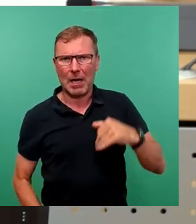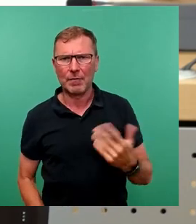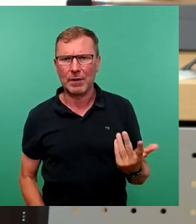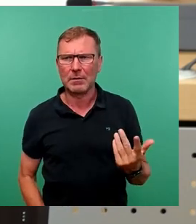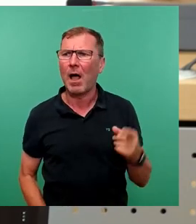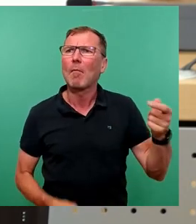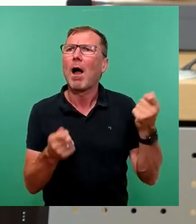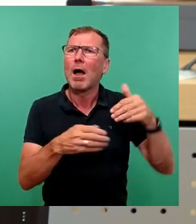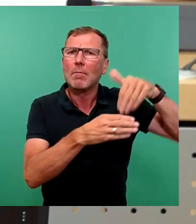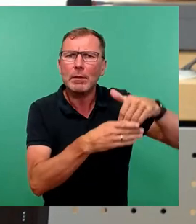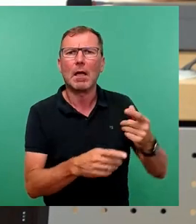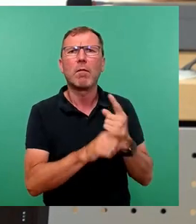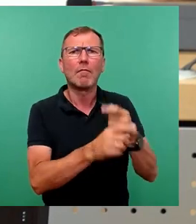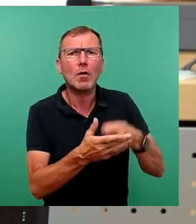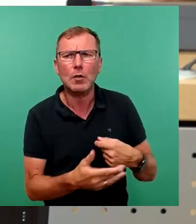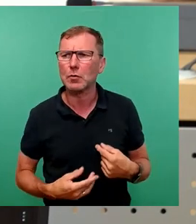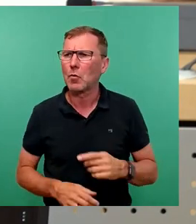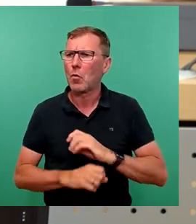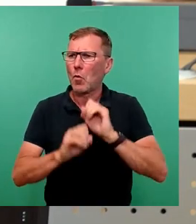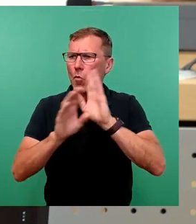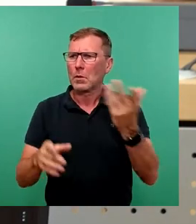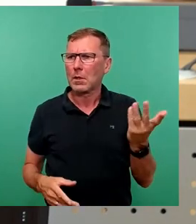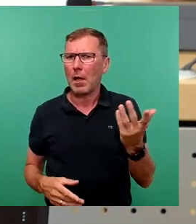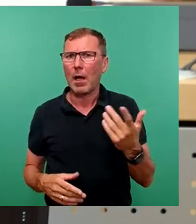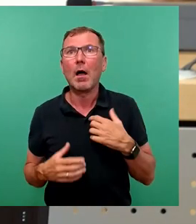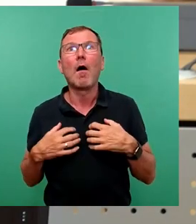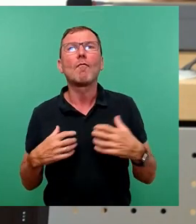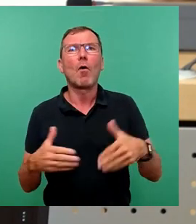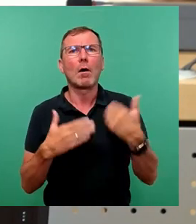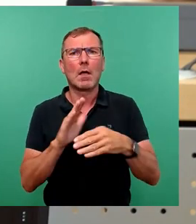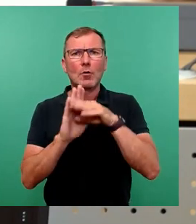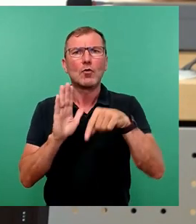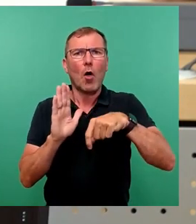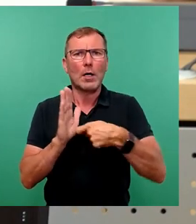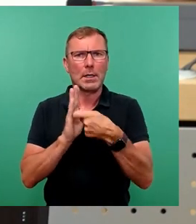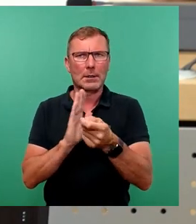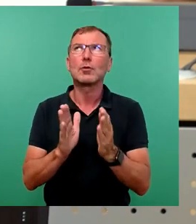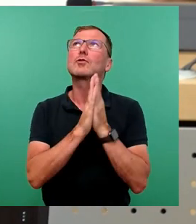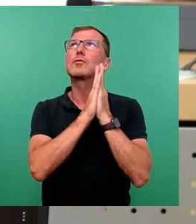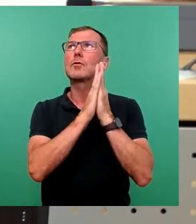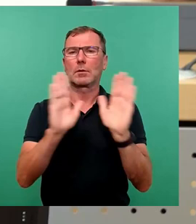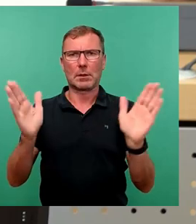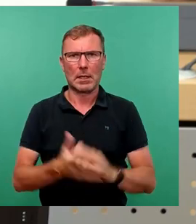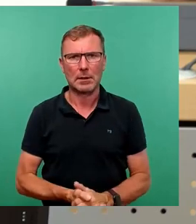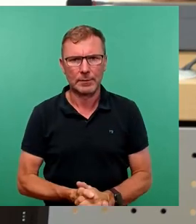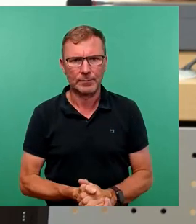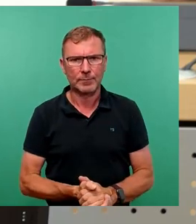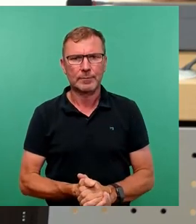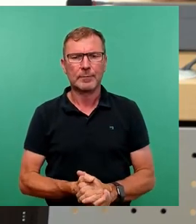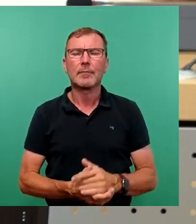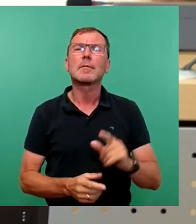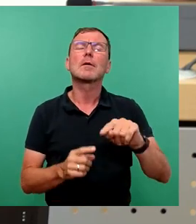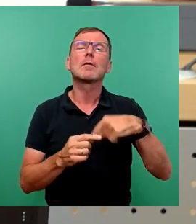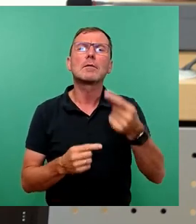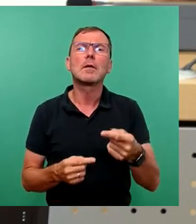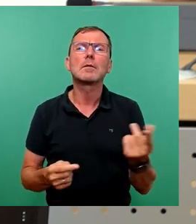betrieben wird, wie die Folgekosten sind, alles unklar. Ich bin ja froh, dass das heute von der Tagesordnung erstmal wieder genommen wurde. Und was haben wir dann noch? Wir